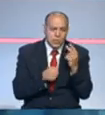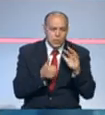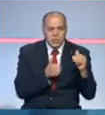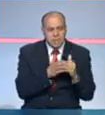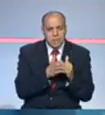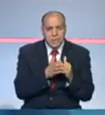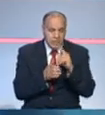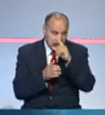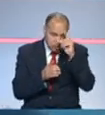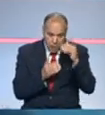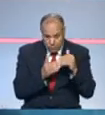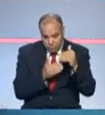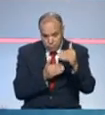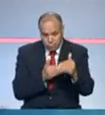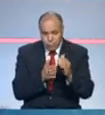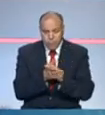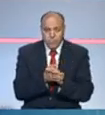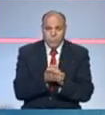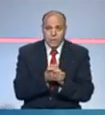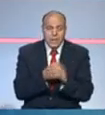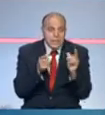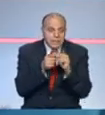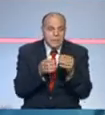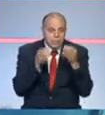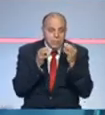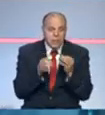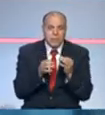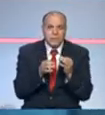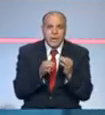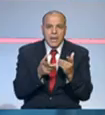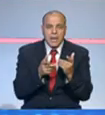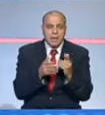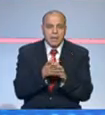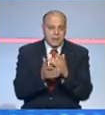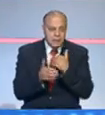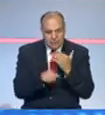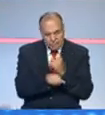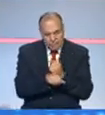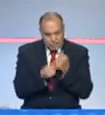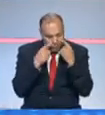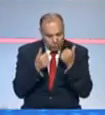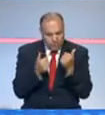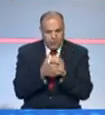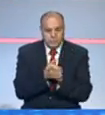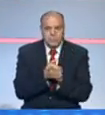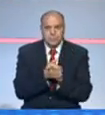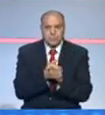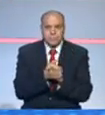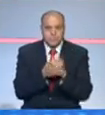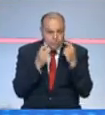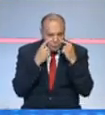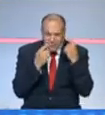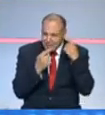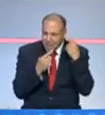إن شاء الله في قادم الأيام التفسير بنجاعة وسلامة التلقيح بأن الأسترازينيكا اللي